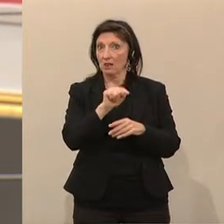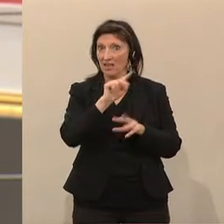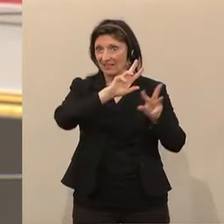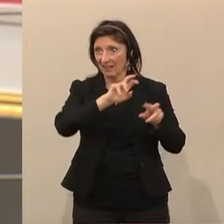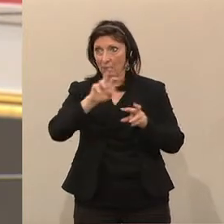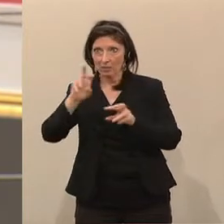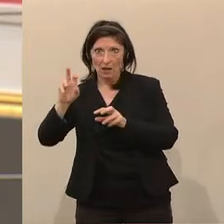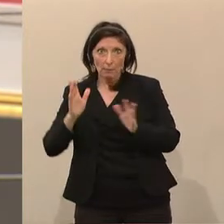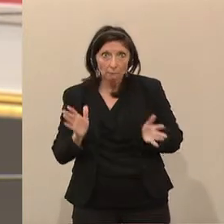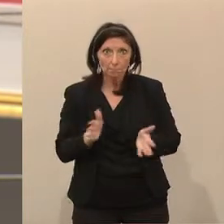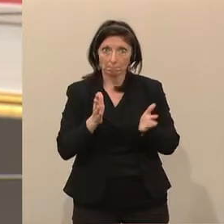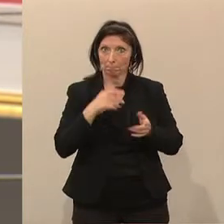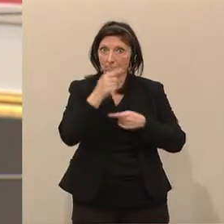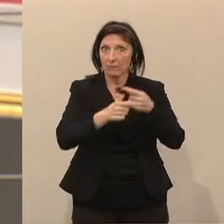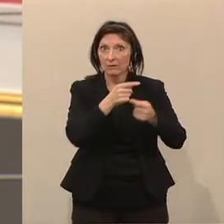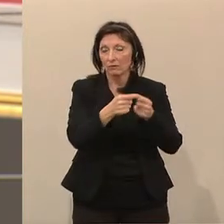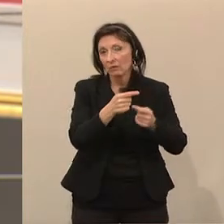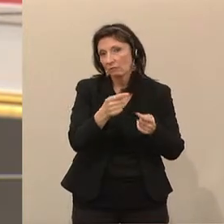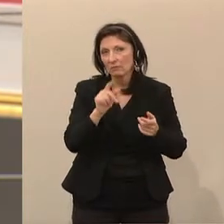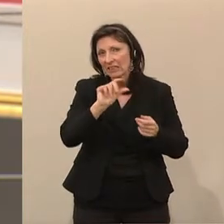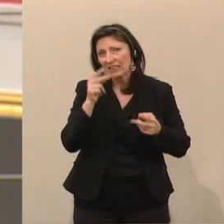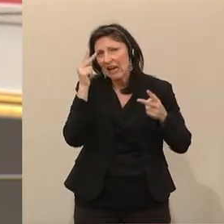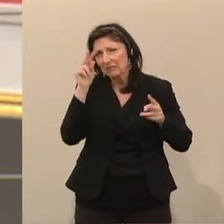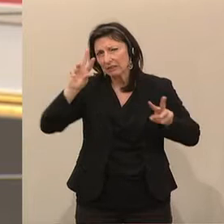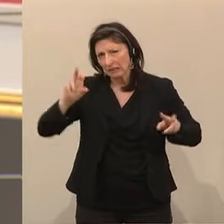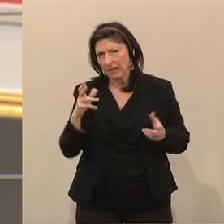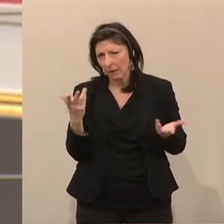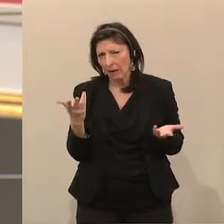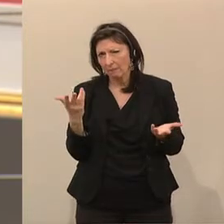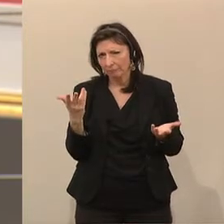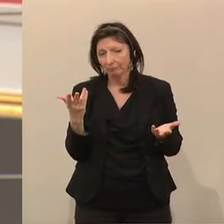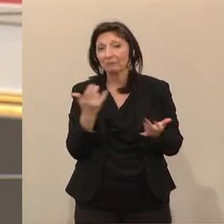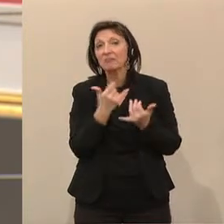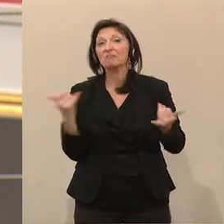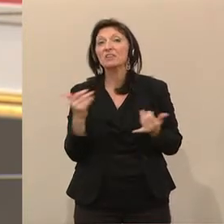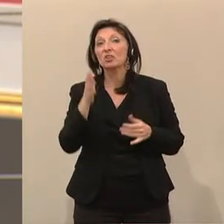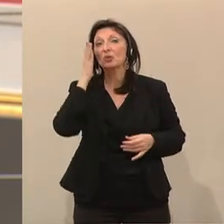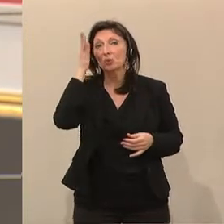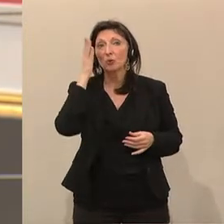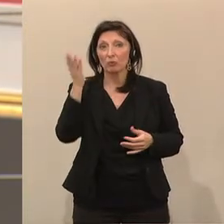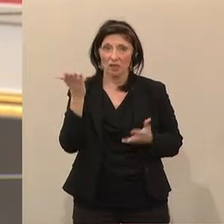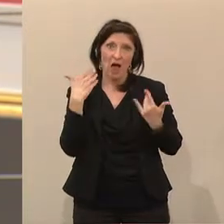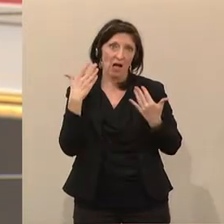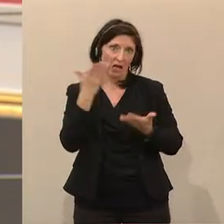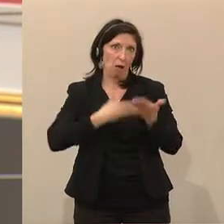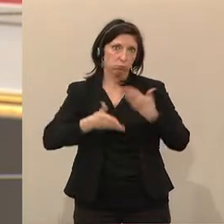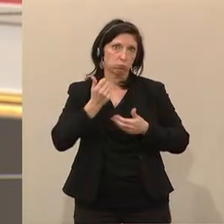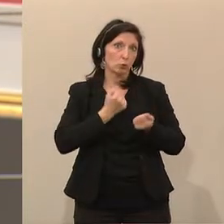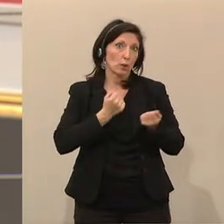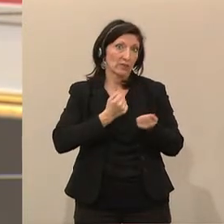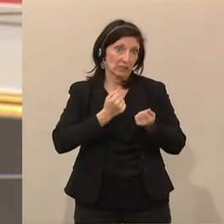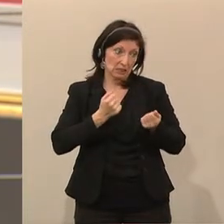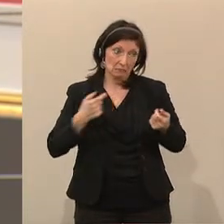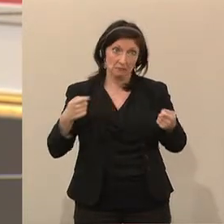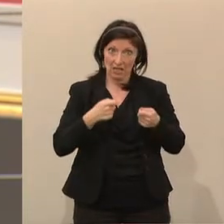weit wie möglich voranzubringen. Eine der wichtigsten Fragen wird natürlich auch die Finanzierung der künftigen Agrarpolitik sein. Und dabei